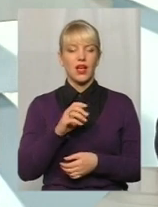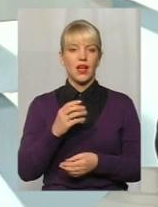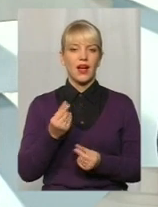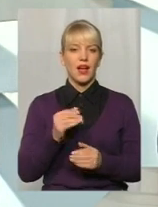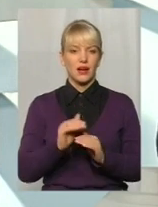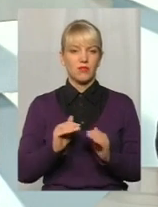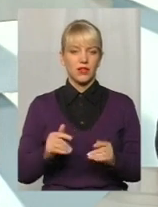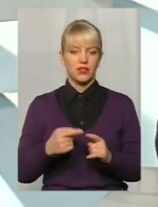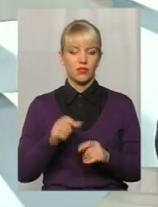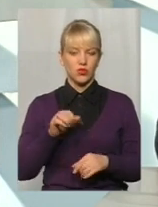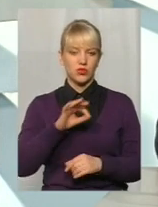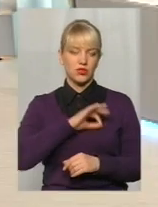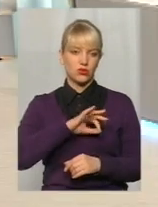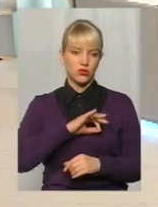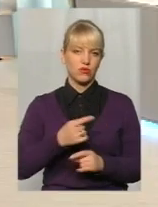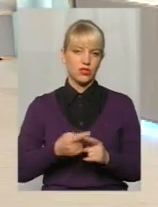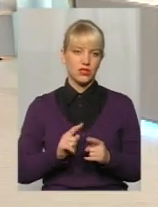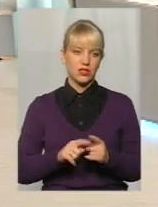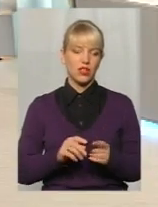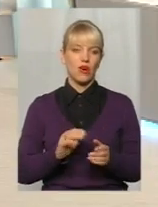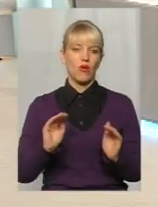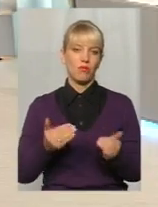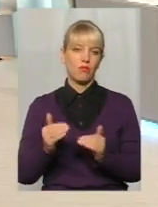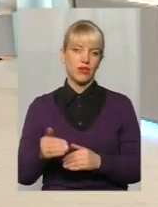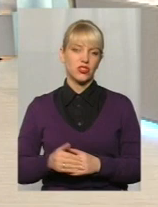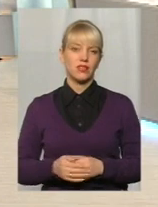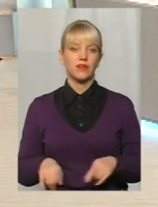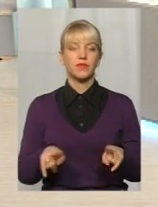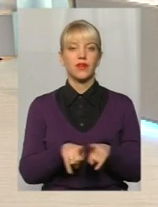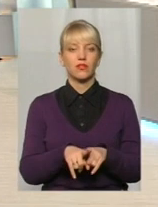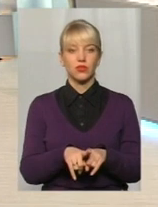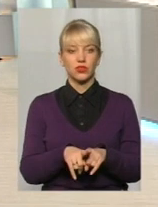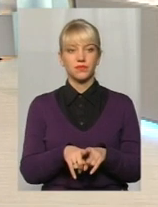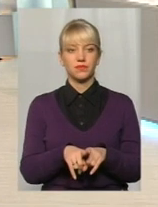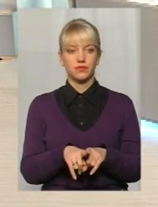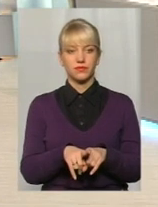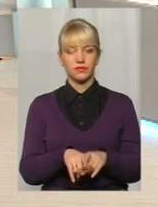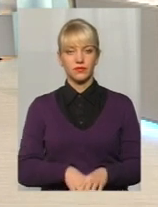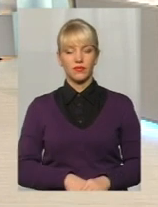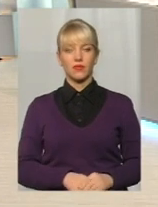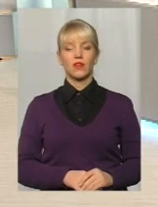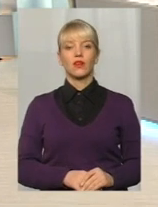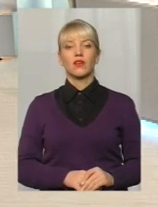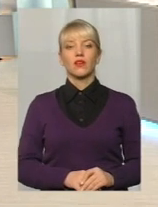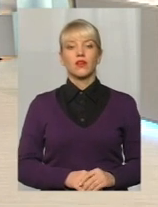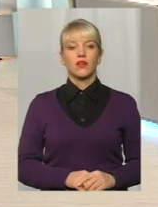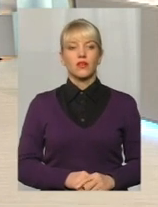застосовуватись оці вказані обмеження, які нові прийняті. Також у разі